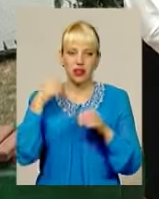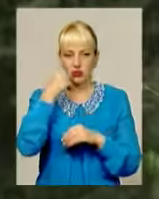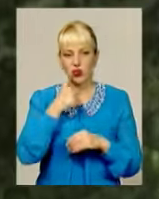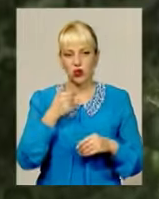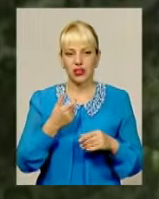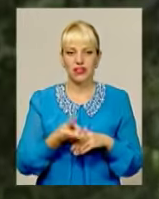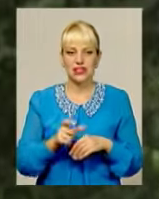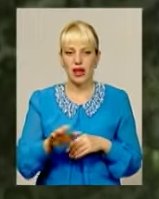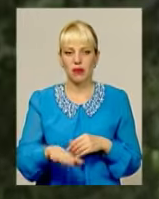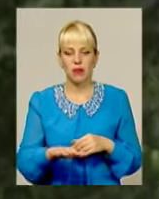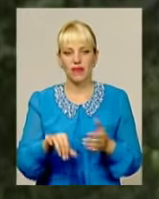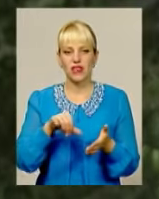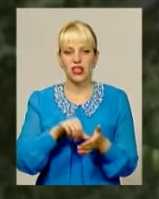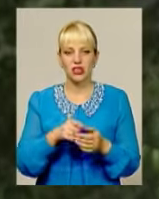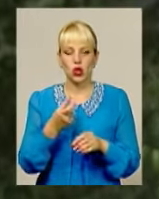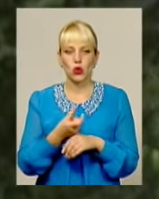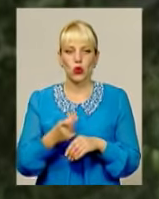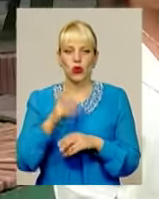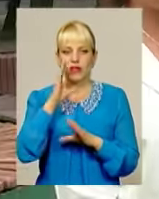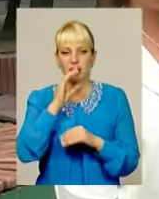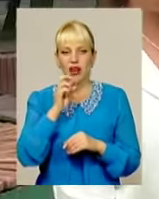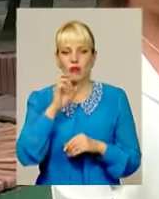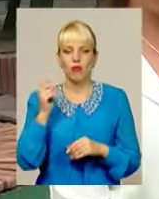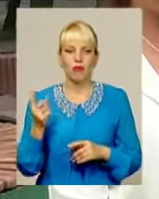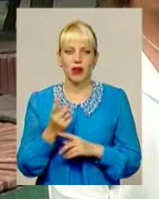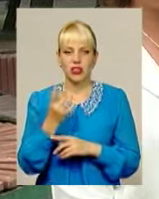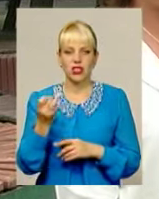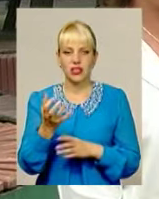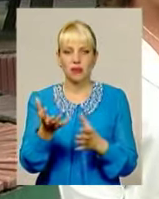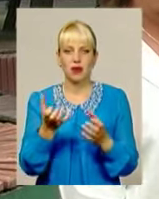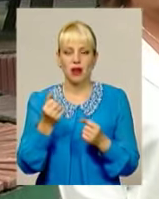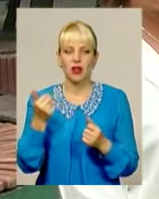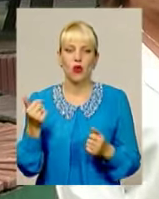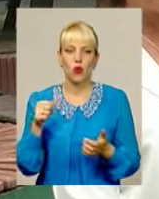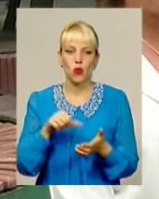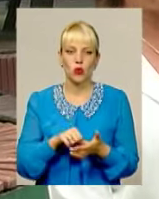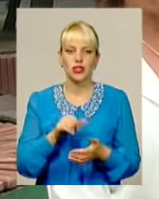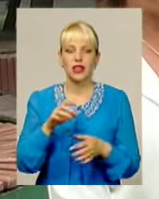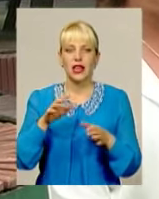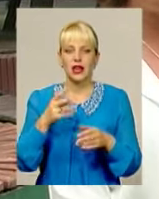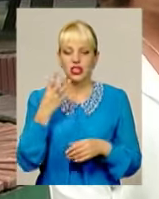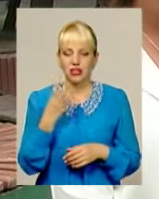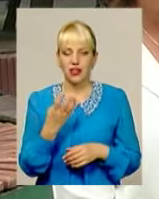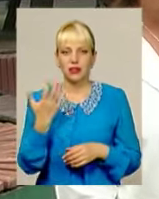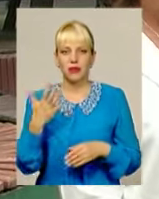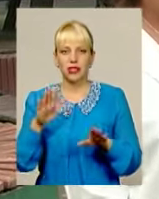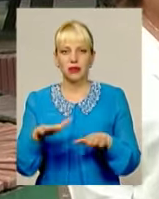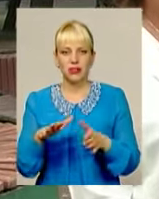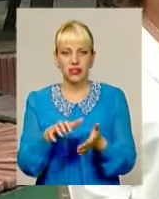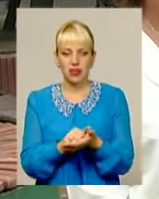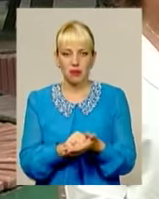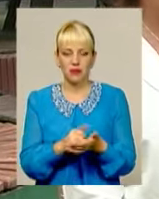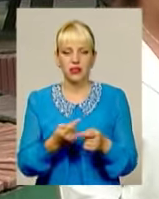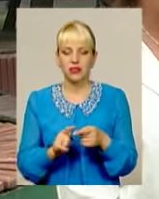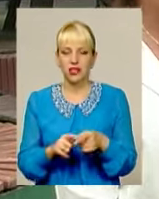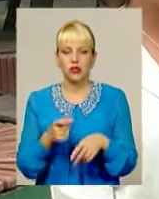виступали теж дуже вдало, бо перший раз вони приймали участь і одразу посіли 4-5 місця. Це